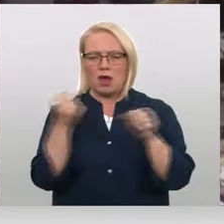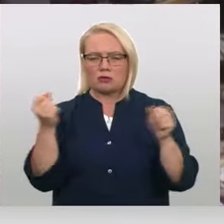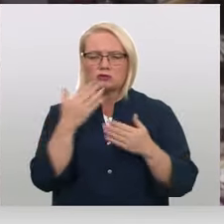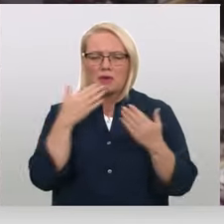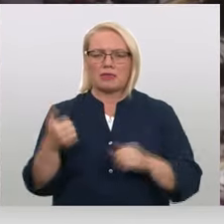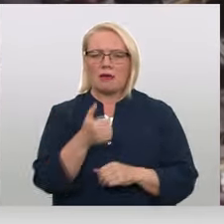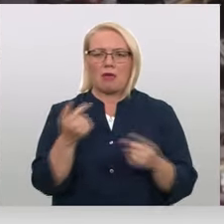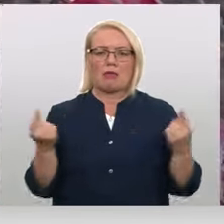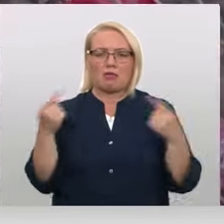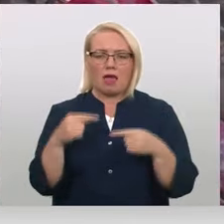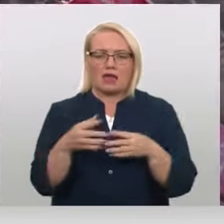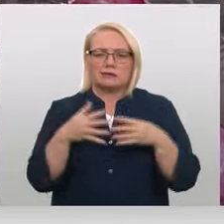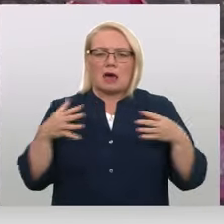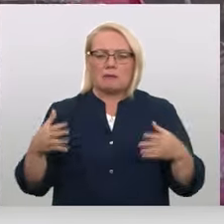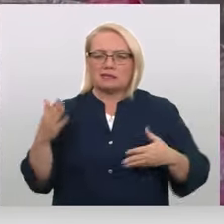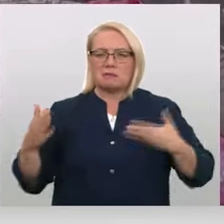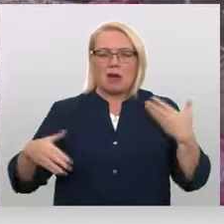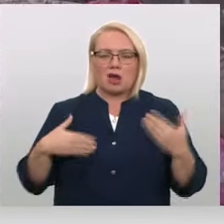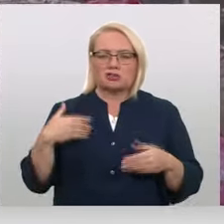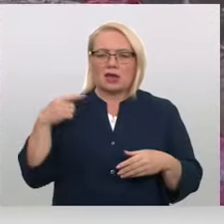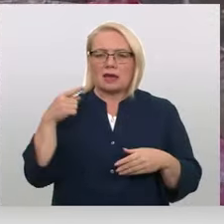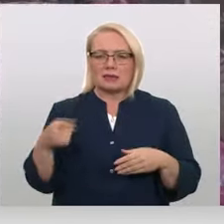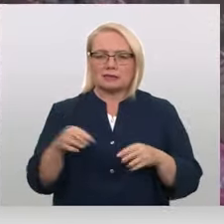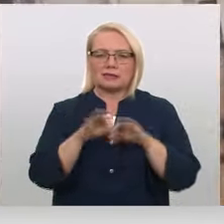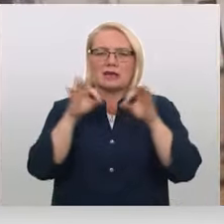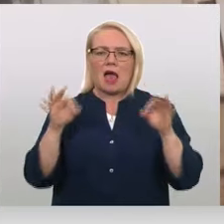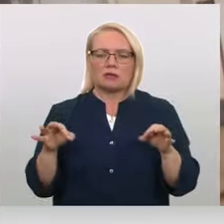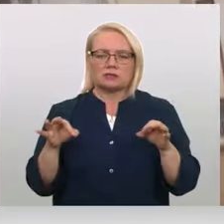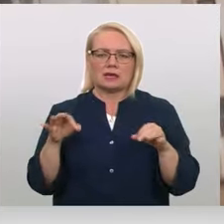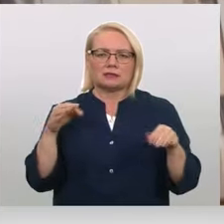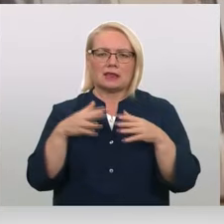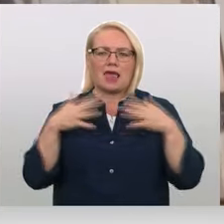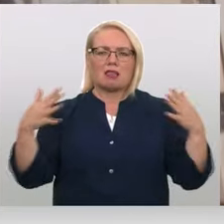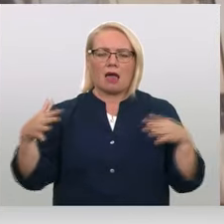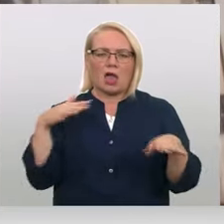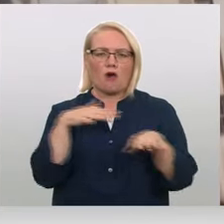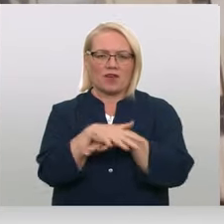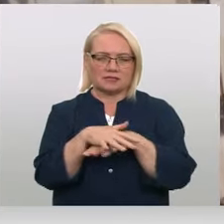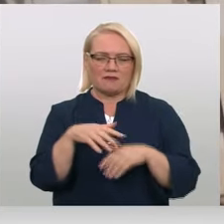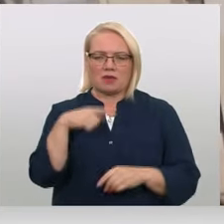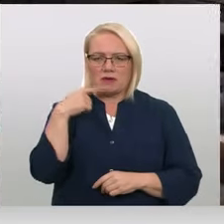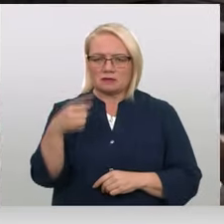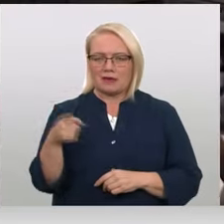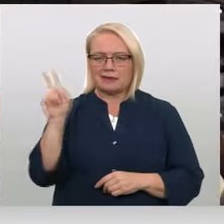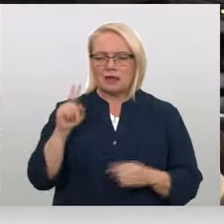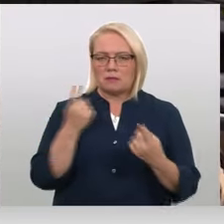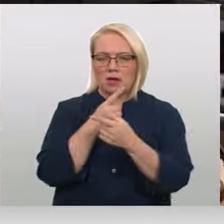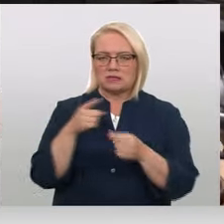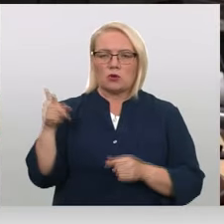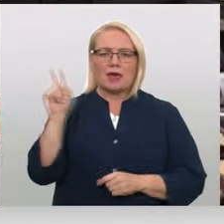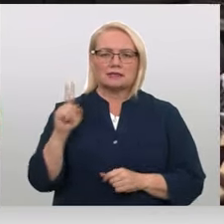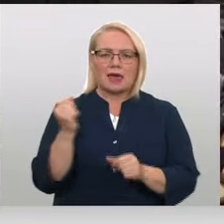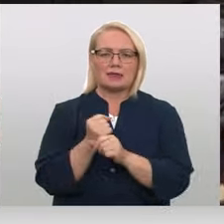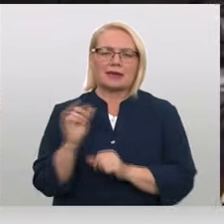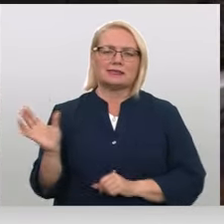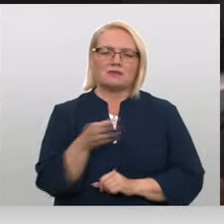Arvien samilsta bāžas, ka šis ir ievads plašākai ofensīvai. Par to liecina arī Izraels paziņojumi. Tā ir gatava darīt visu,